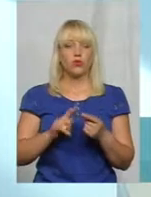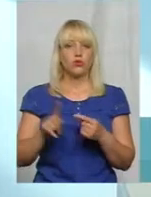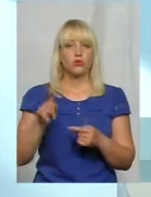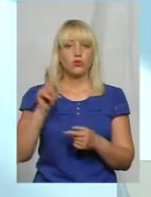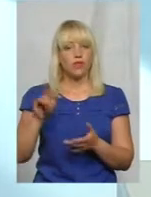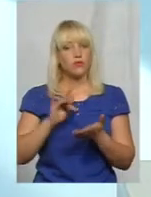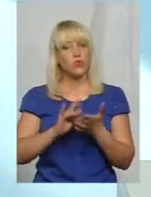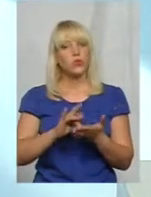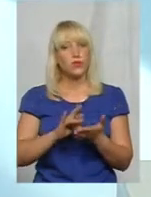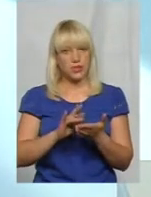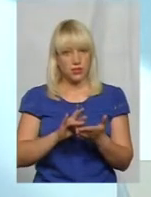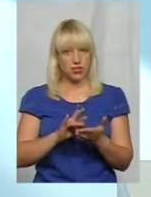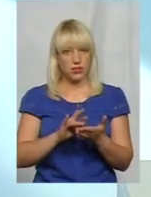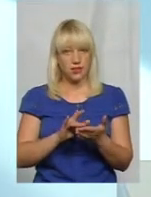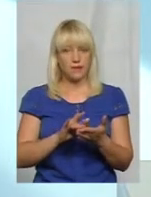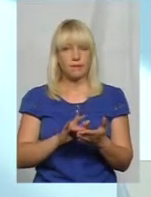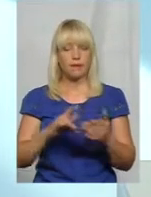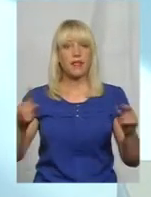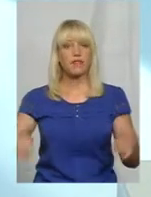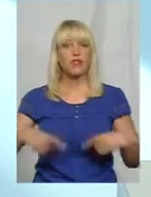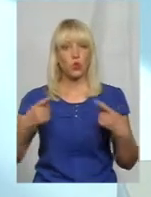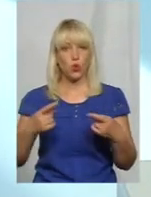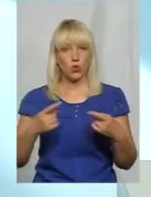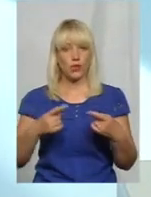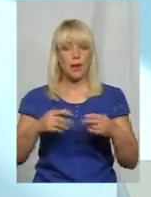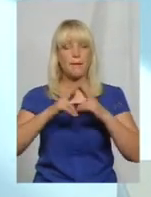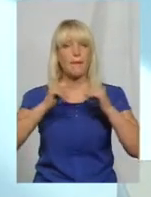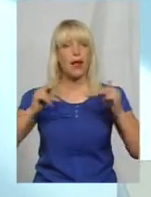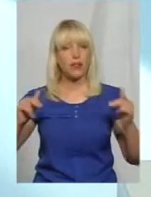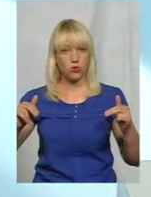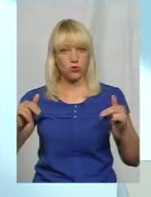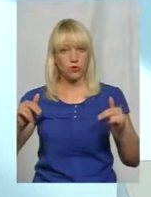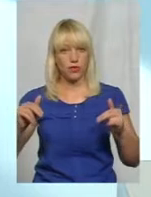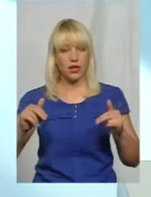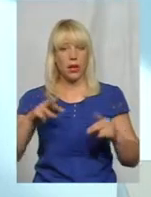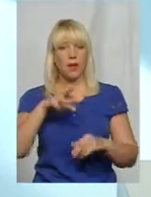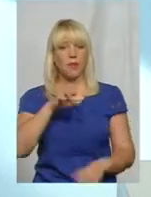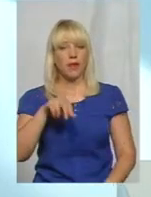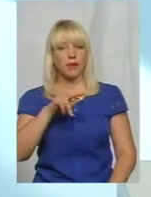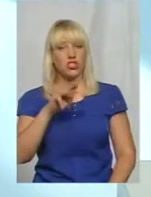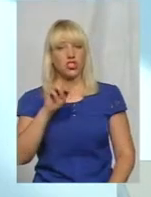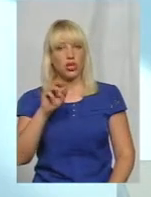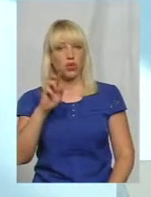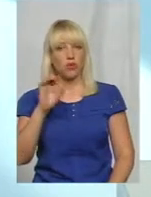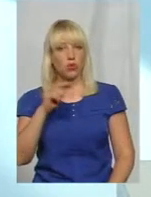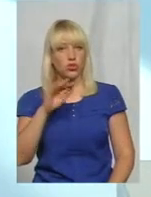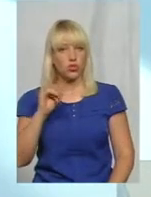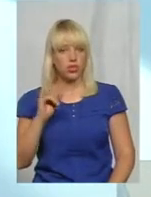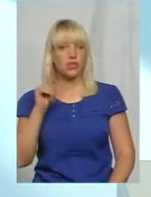туристичні. Відновлення палацю в межі Божжі, скажімо,